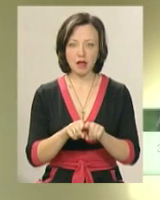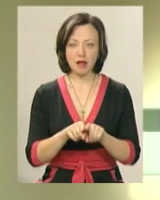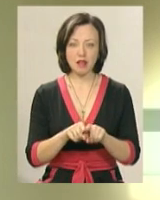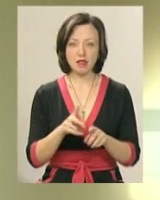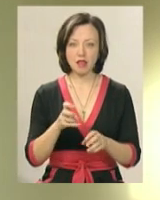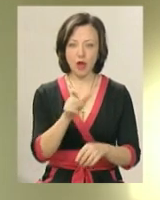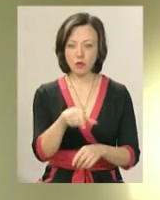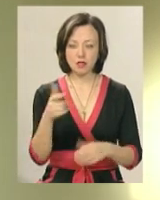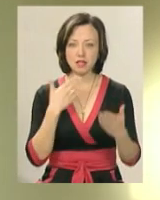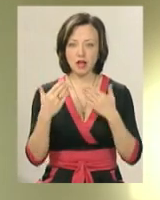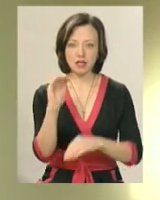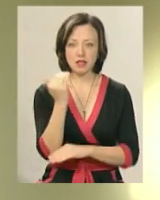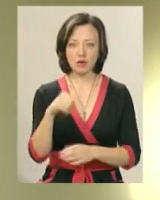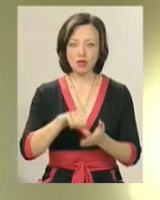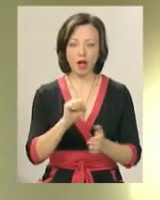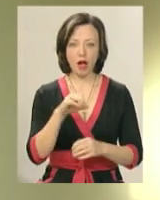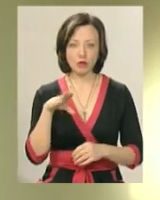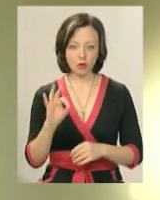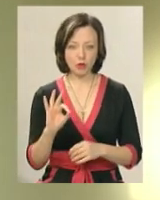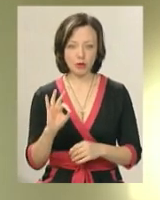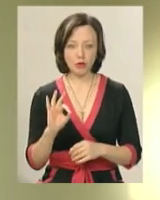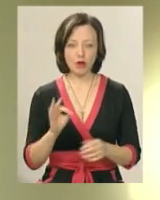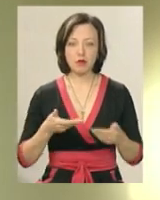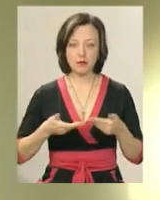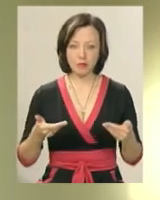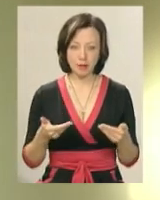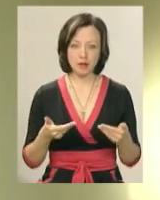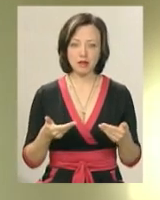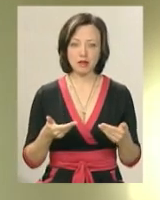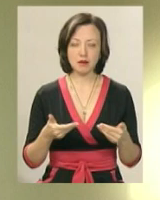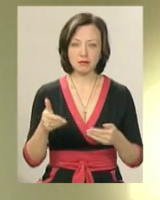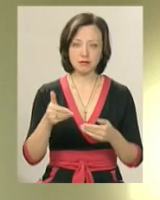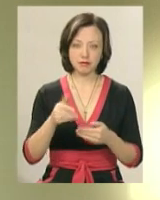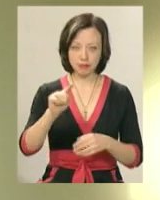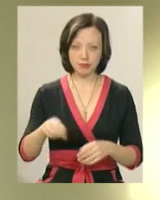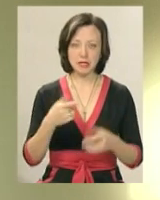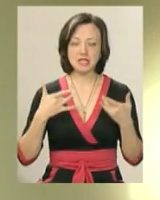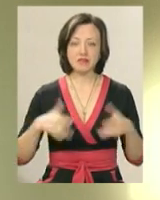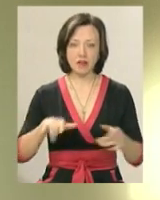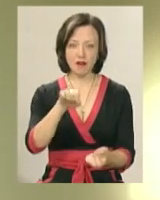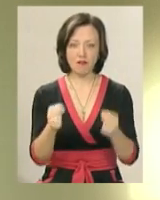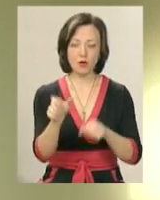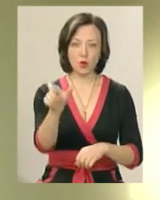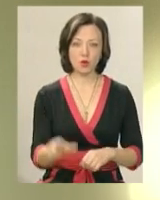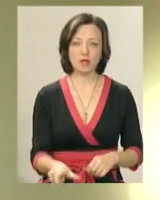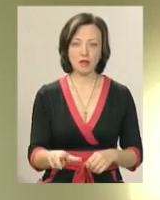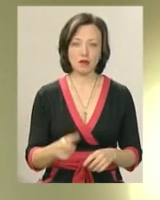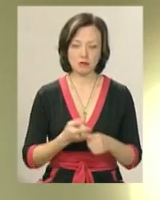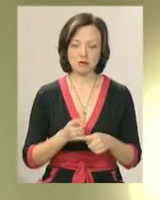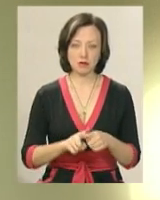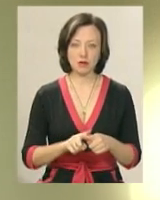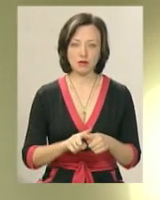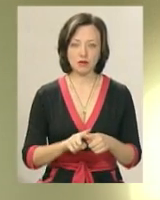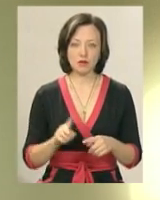ставлення до дитини учасника АТО, ми ставили перед перевізником питання звільнення цієї